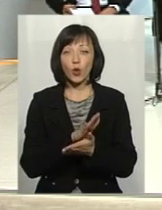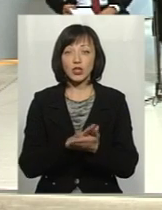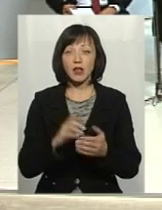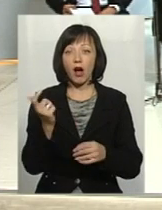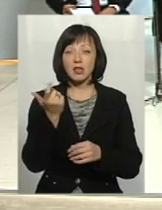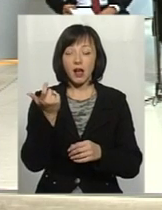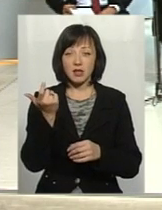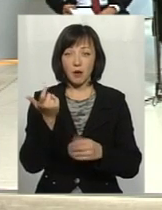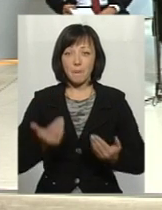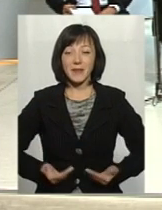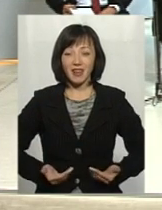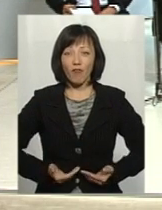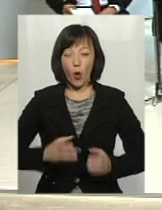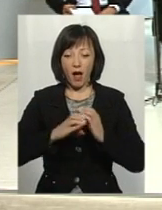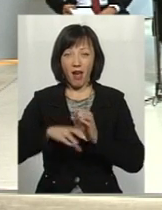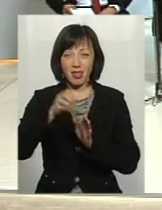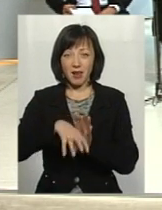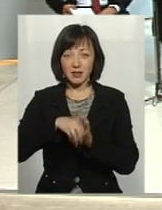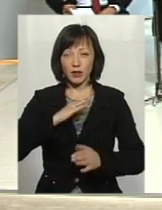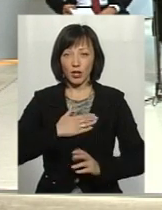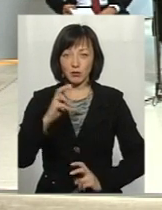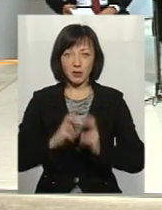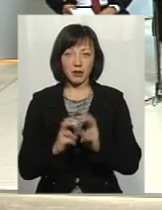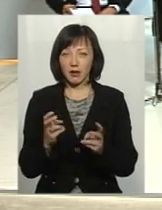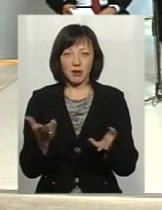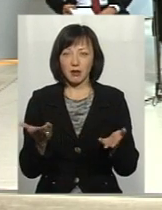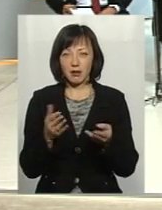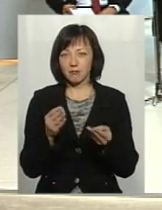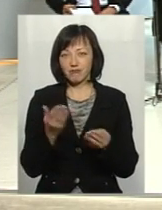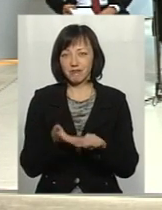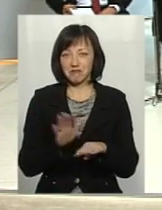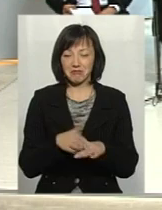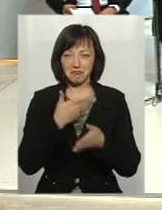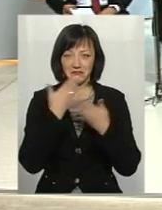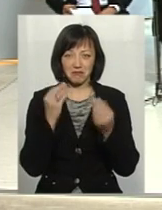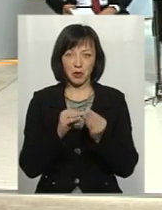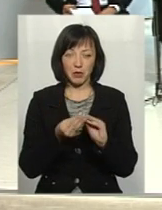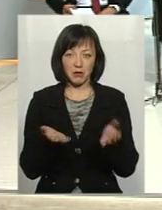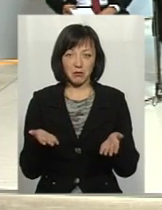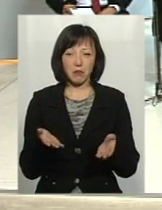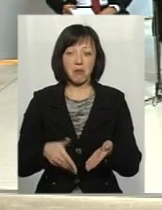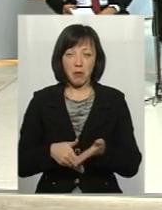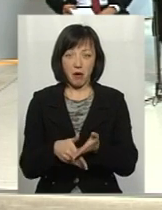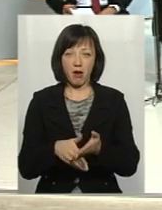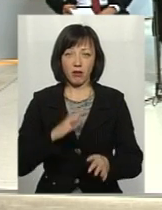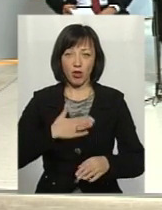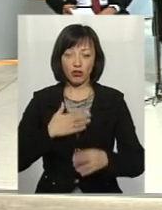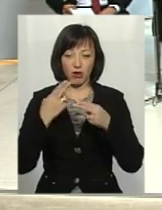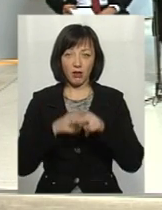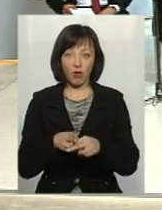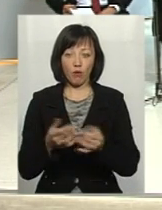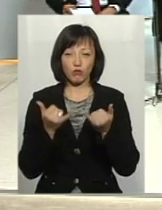хозяйственно-бытової каналізації для нашого підприємства зовсім не є якійсь трудністю, а наоборот допомагають наші технології